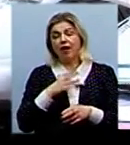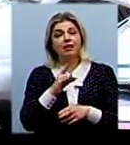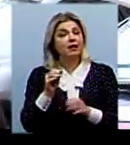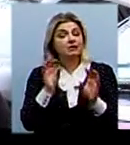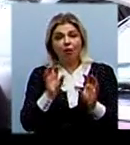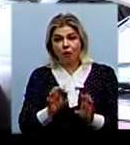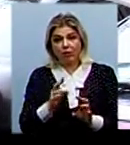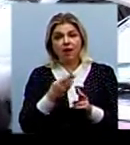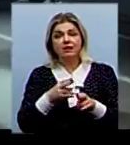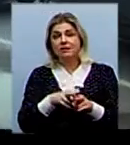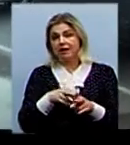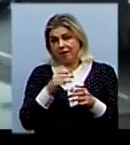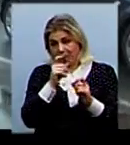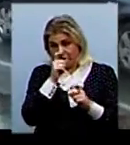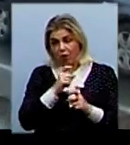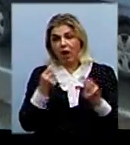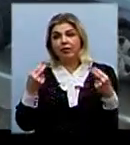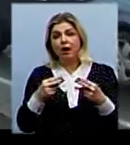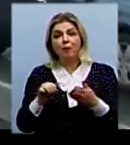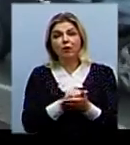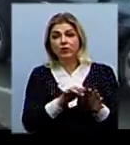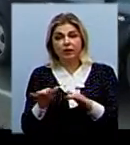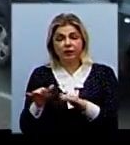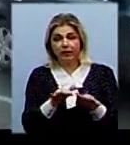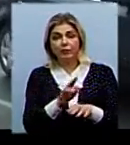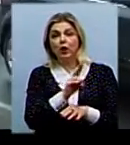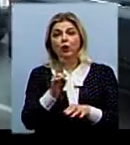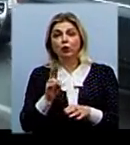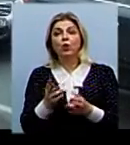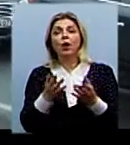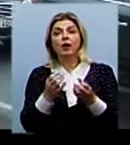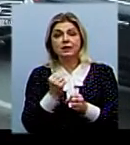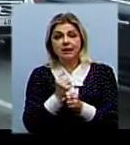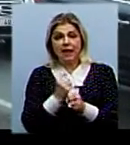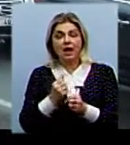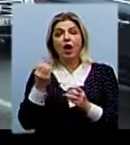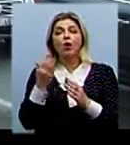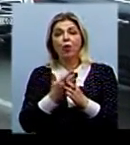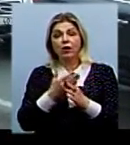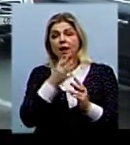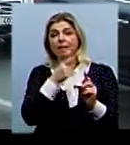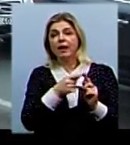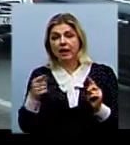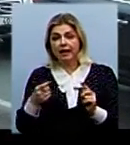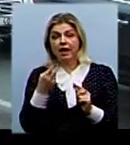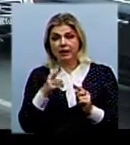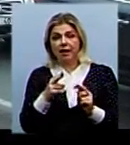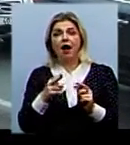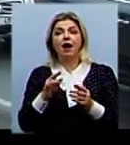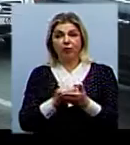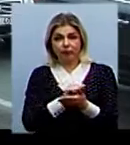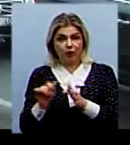Це недоступне розмитнення. Для тих, хто перетнув кордон до прийняття закону, зробило пільговий період для розмитнення автомобілів.